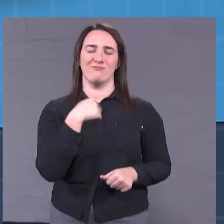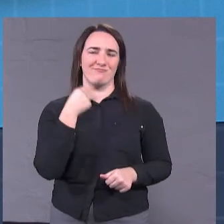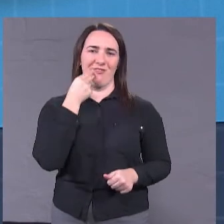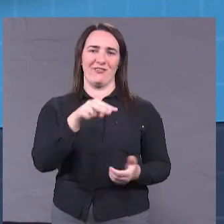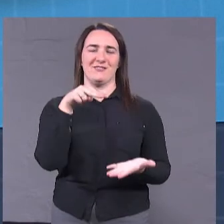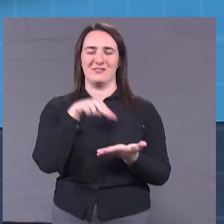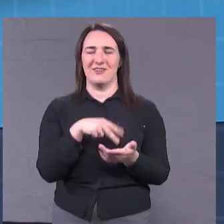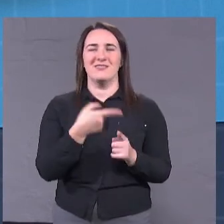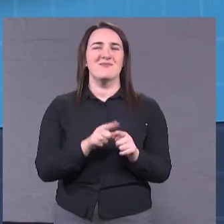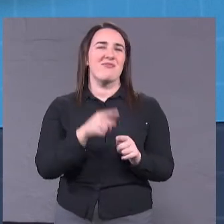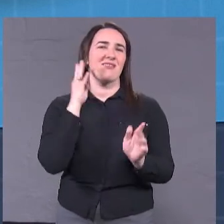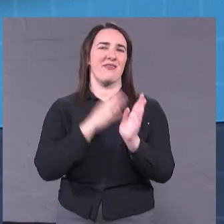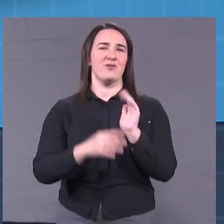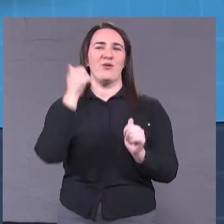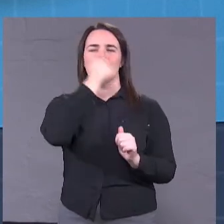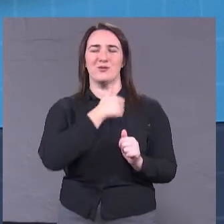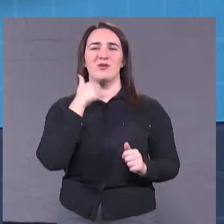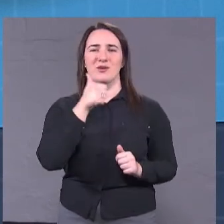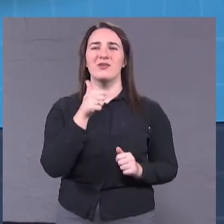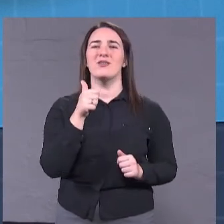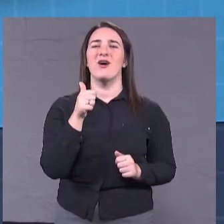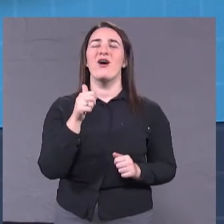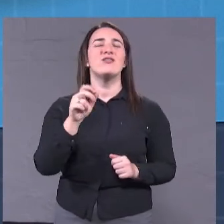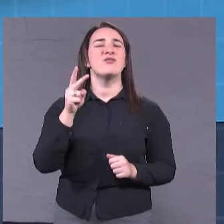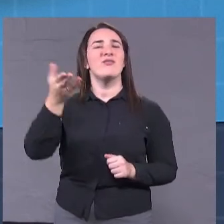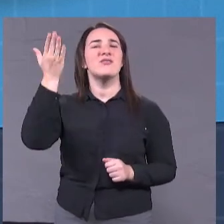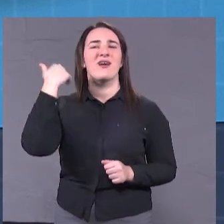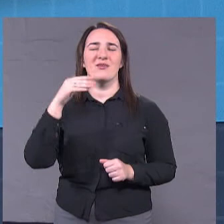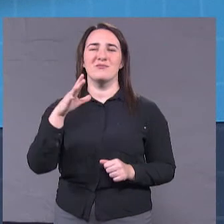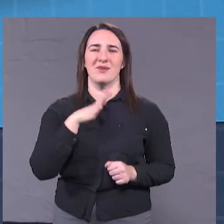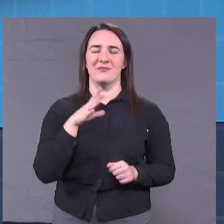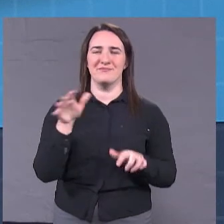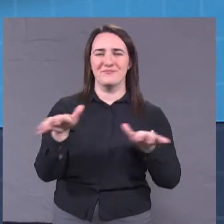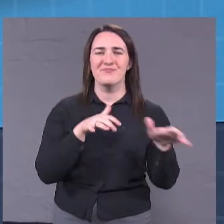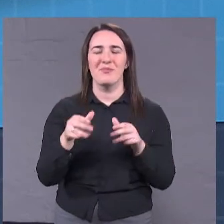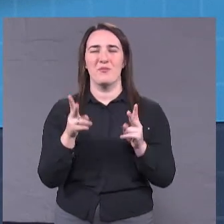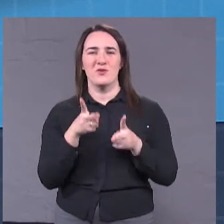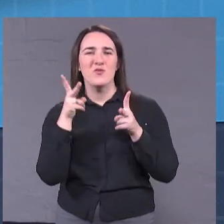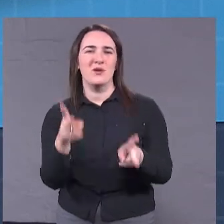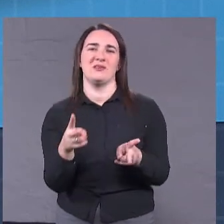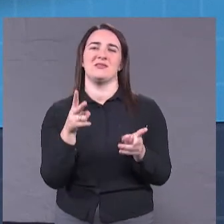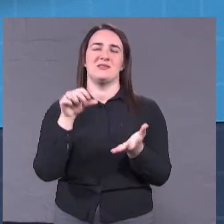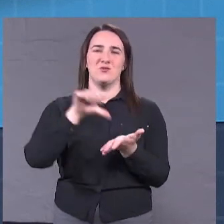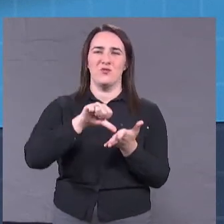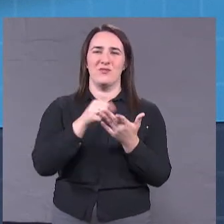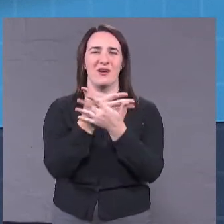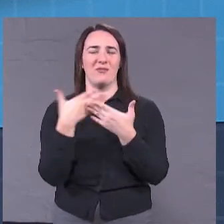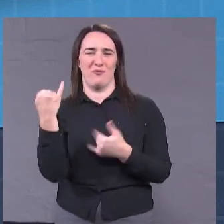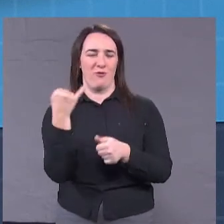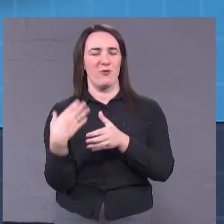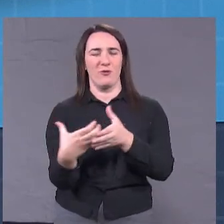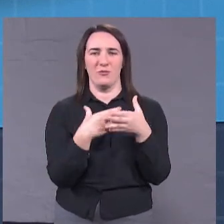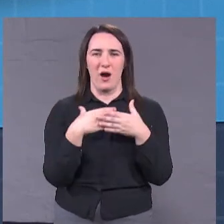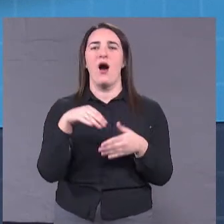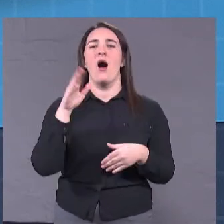годи, в відлічі від тих, хто грабив, займався притупліннями і участвував в всяких групіровках, а потім за